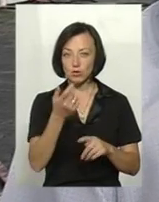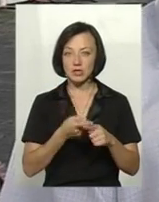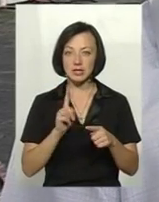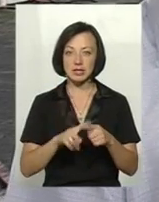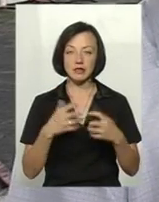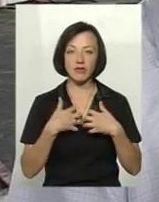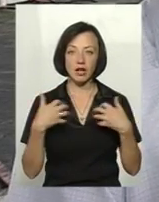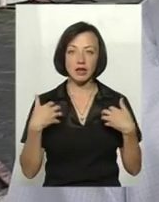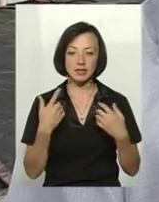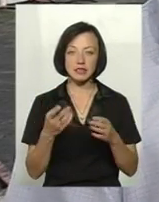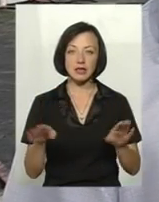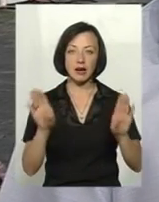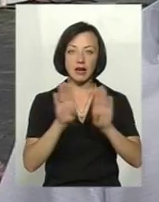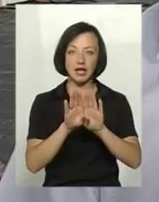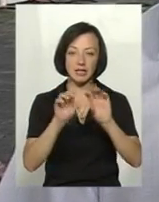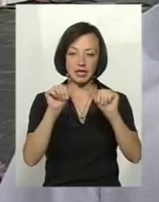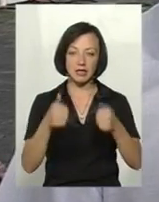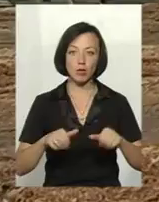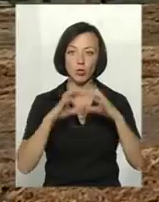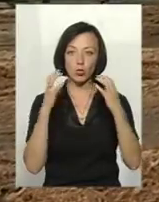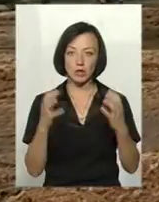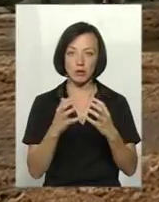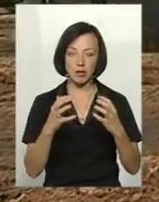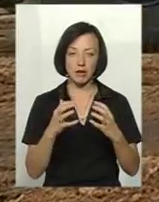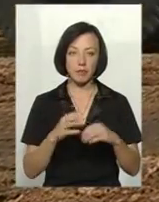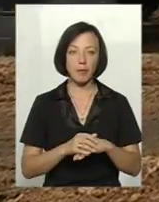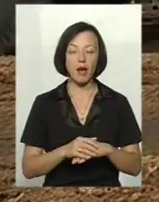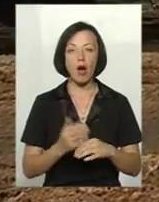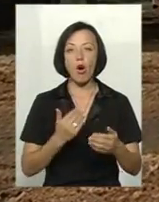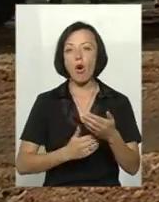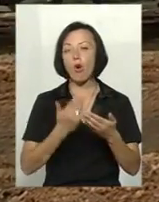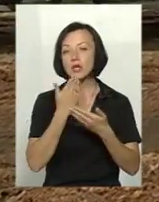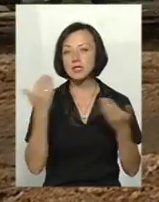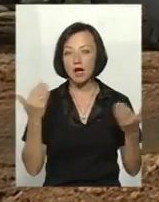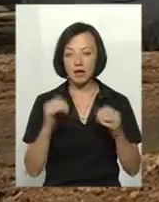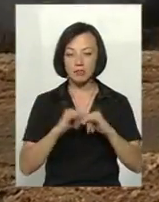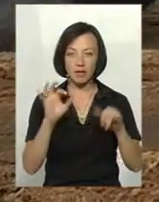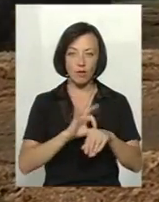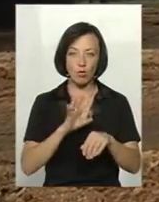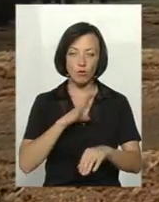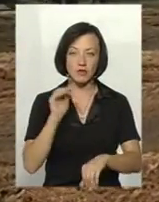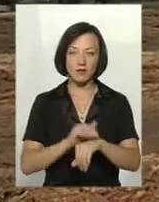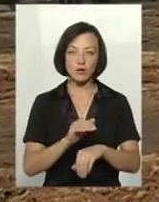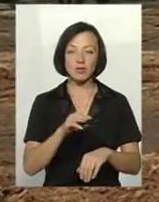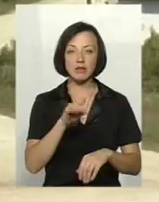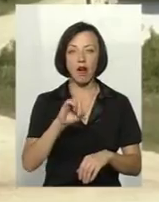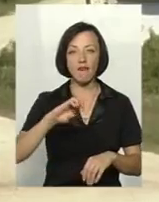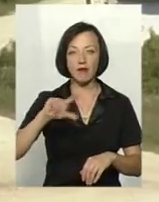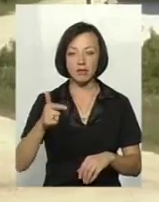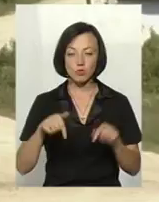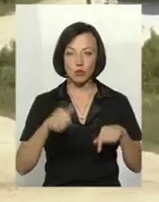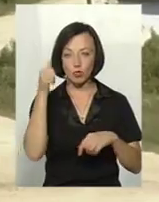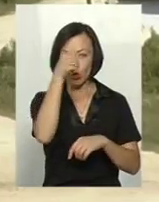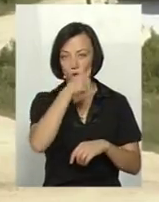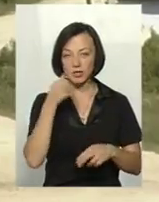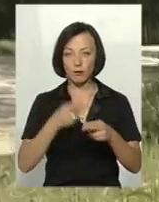тварини – це закритий тип утримання тварин. Востаннє спалах африканської чуми на Хмельниччині був зафіксований у травні цього року у